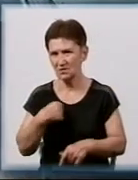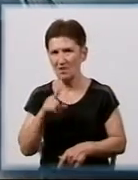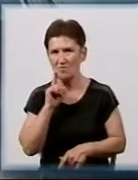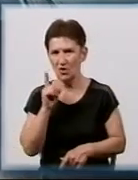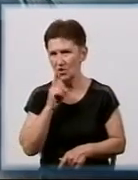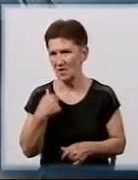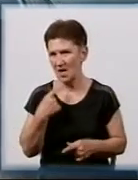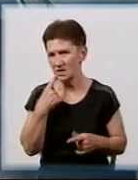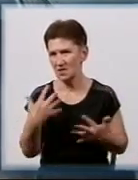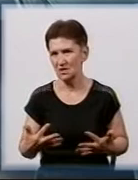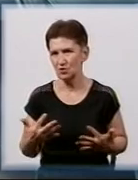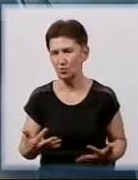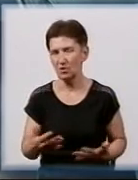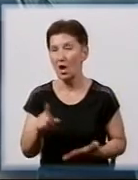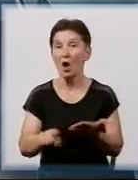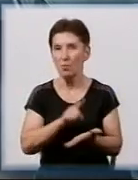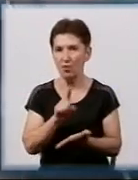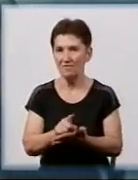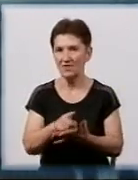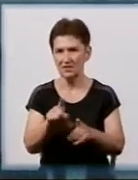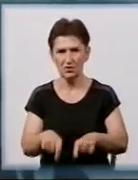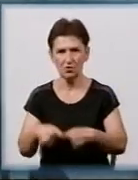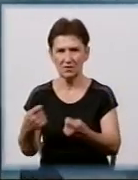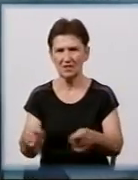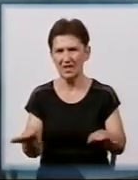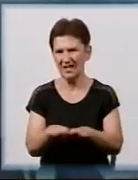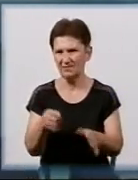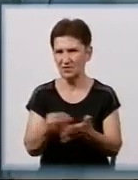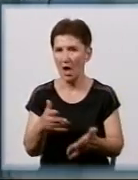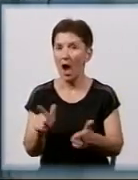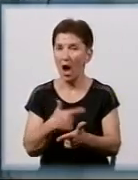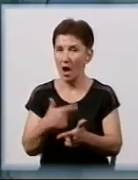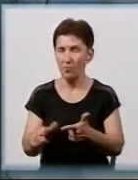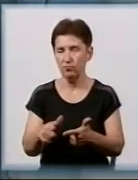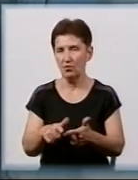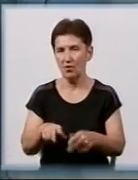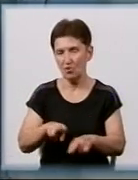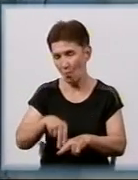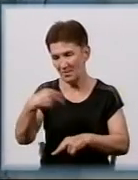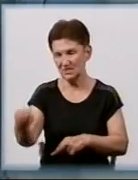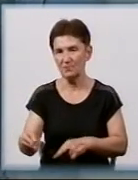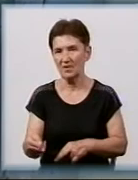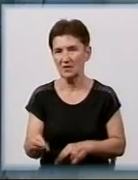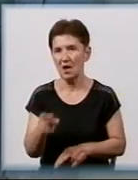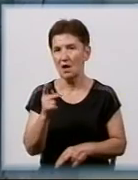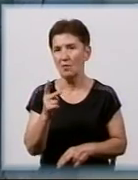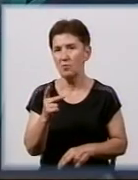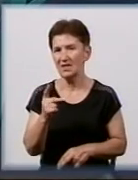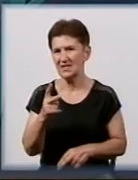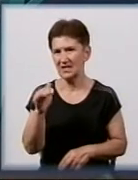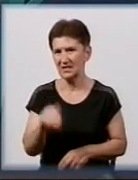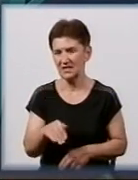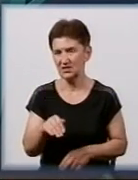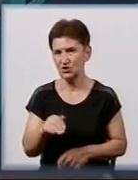Кажуть, по закону їм були повинні надати рівноцінне житло або компенсувати вартість зруйнованих квартир. Півтори тисячі гривень за проживання